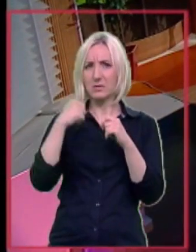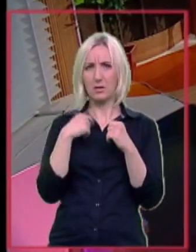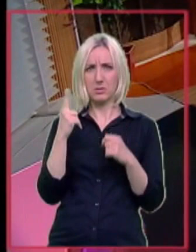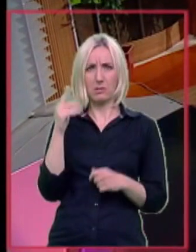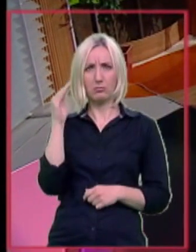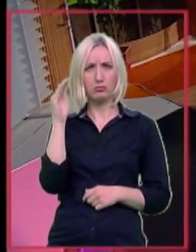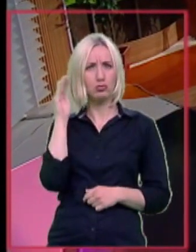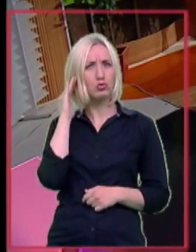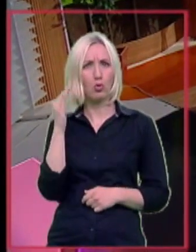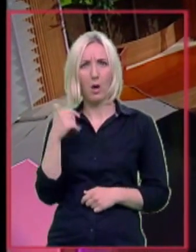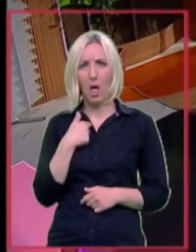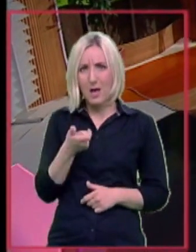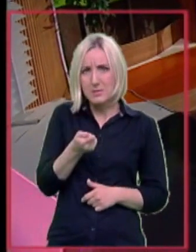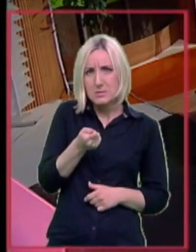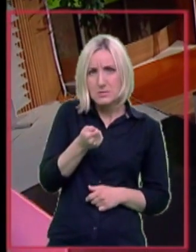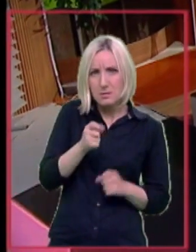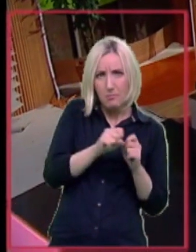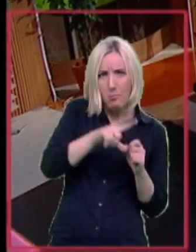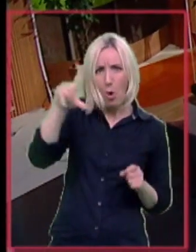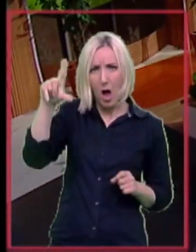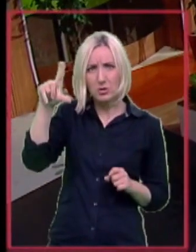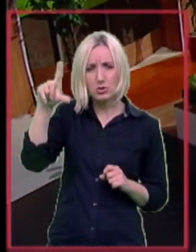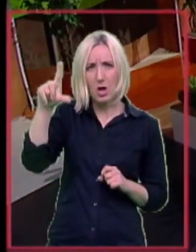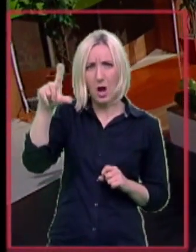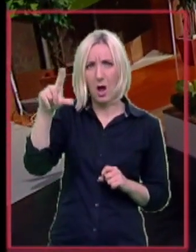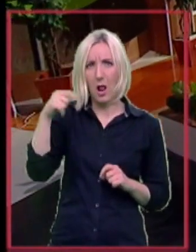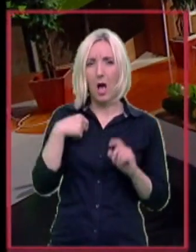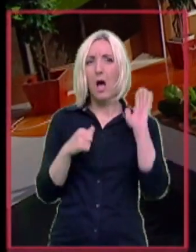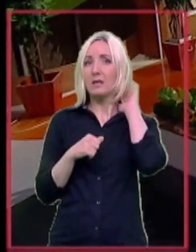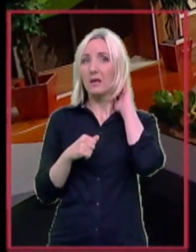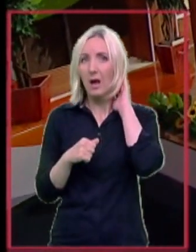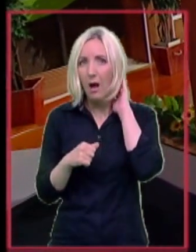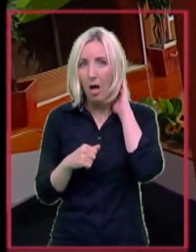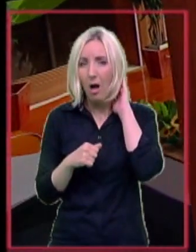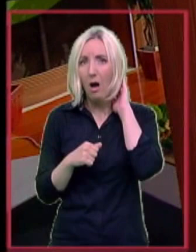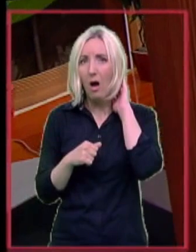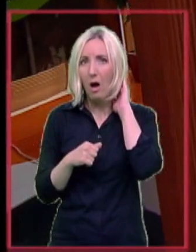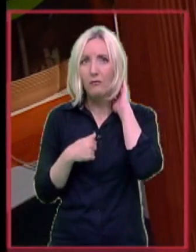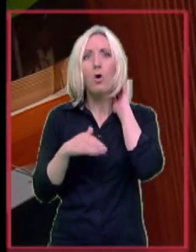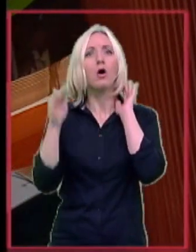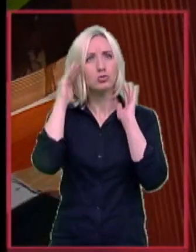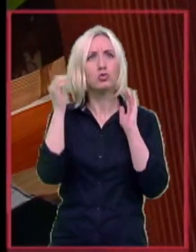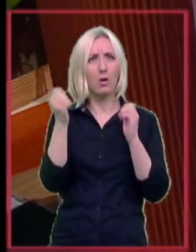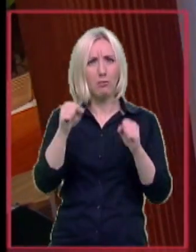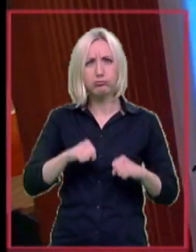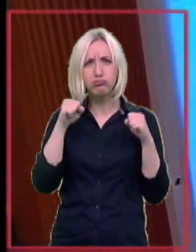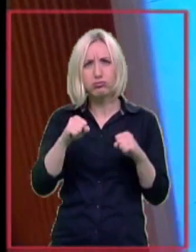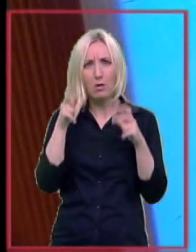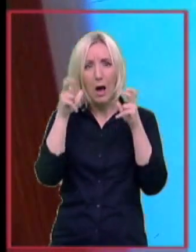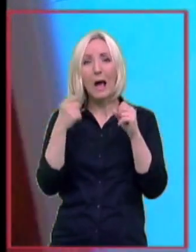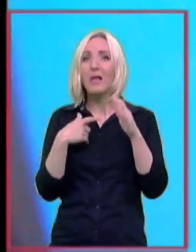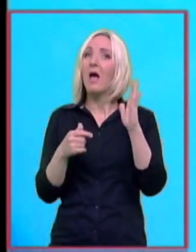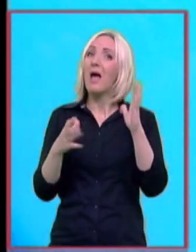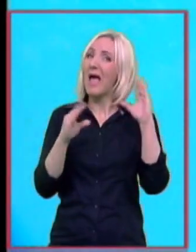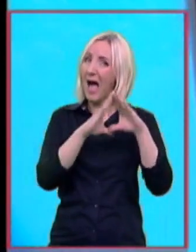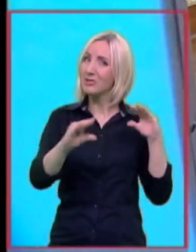stalno, ja sam njega pojačala onako do daske i kako sam digla glavu, ja čujem da je on jako pojačan. I onda spustim na jastuk,